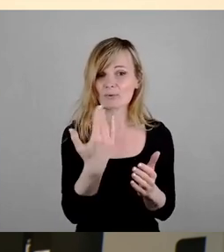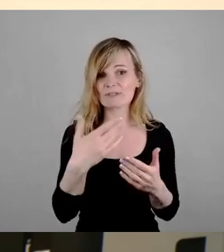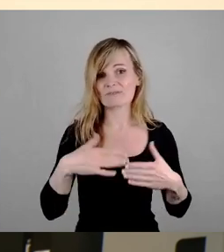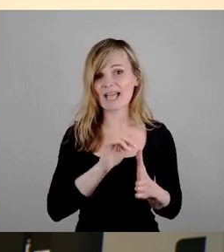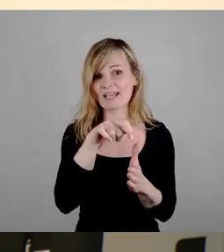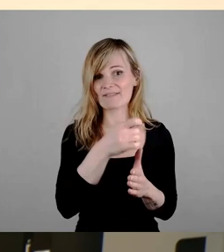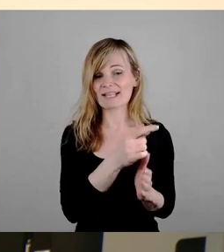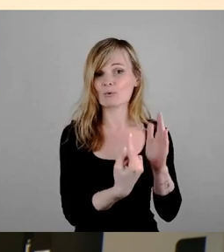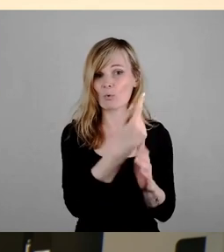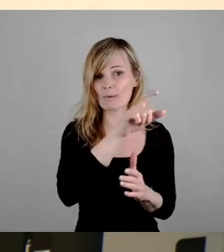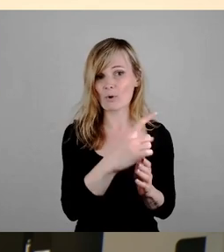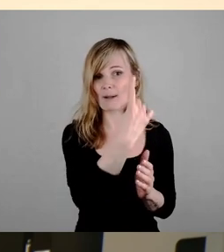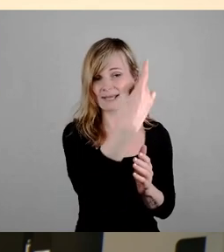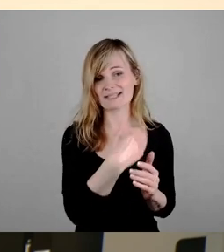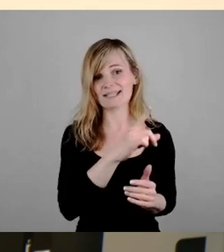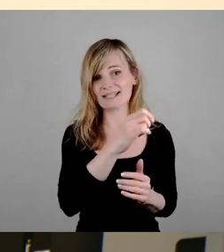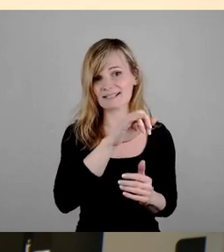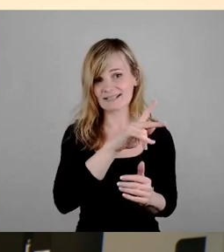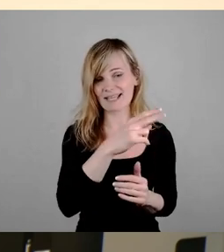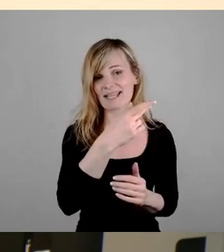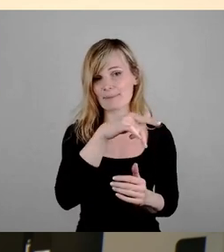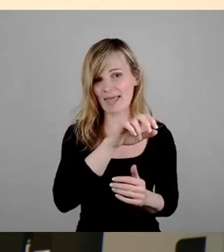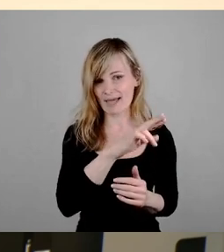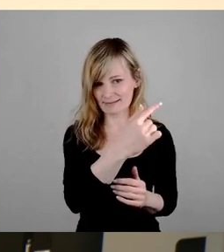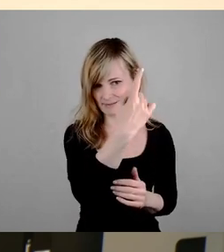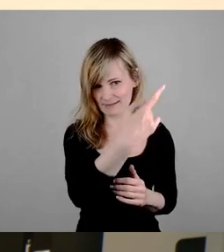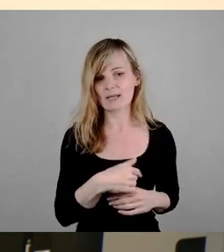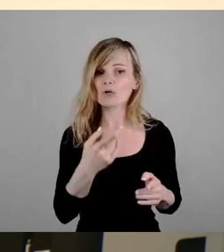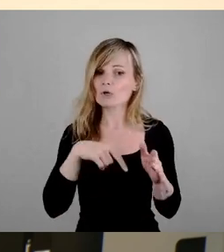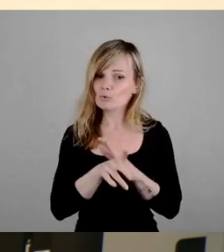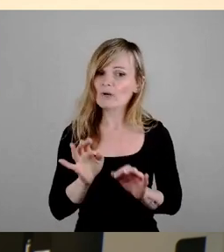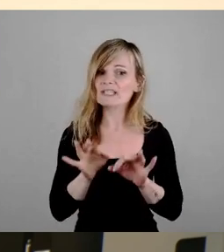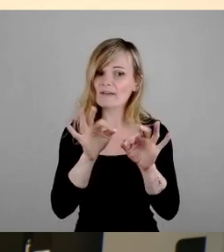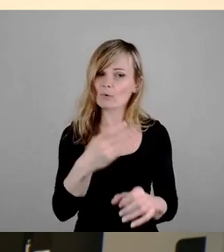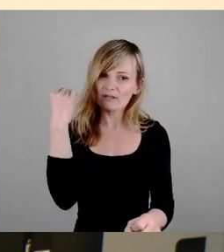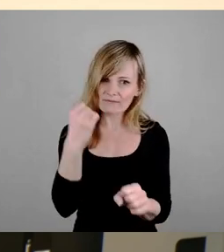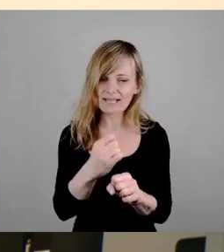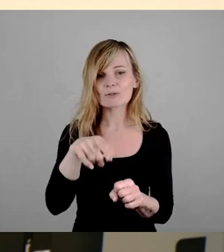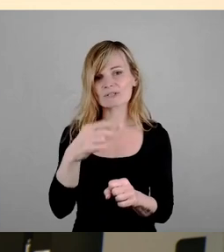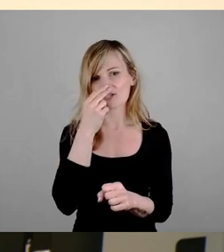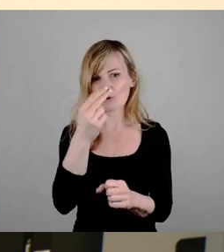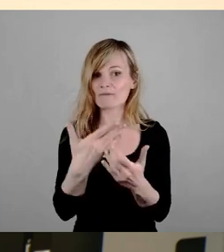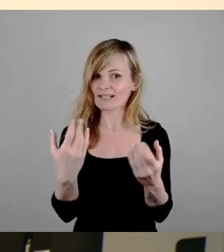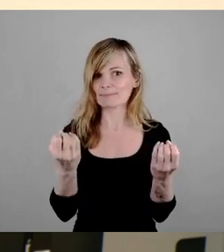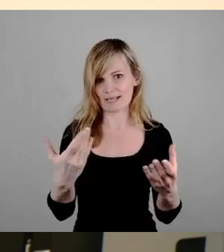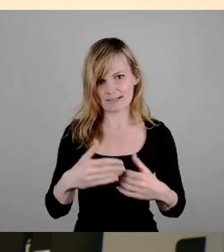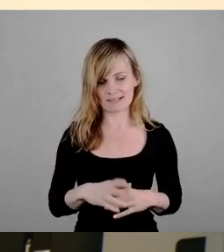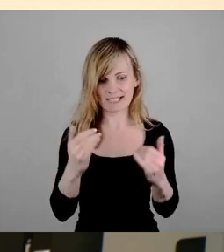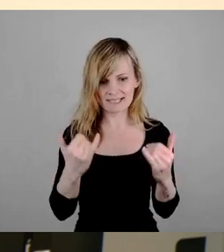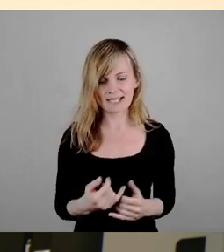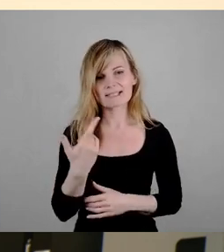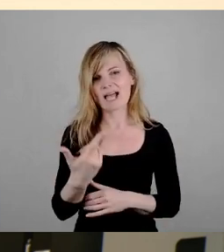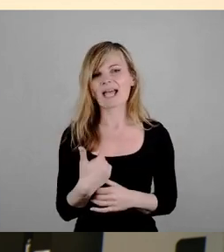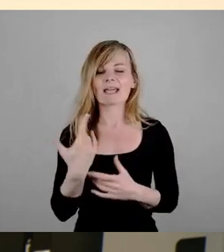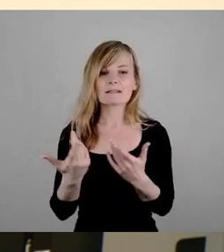Oberbürgermeisters Dirk Hilbert. Es wird durchgeführt und dann können wir gucken, was passiert. Jetzt einen Popanz